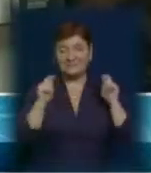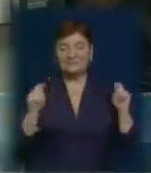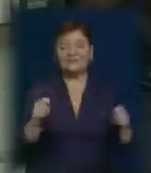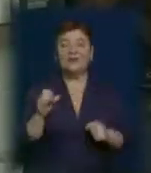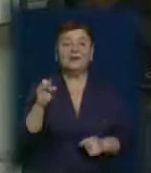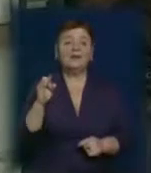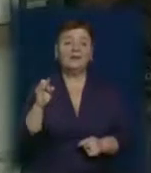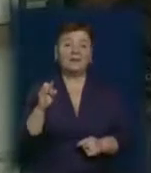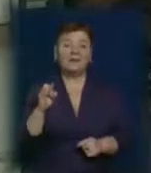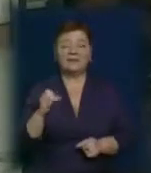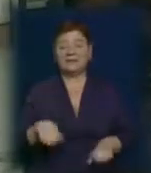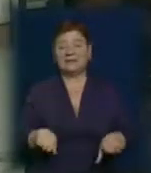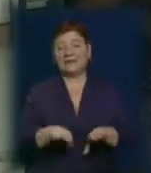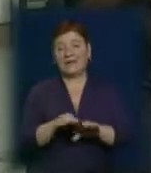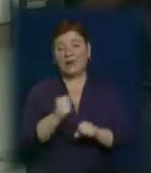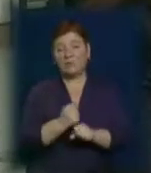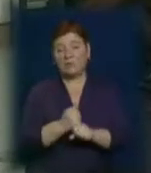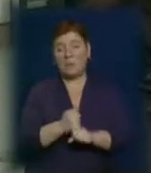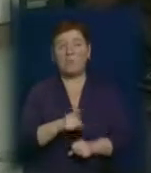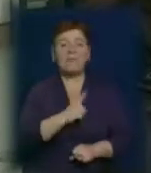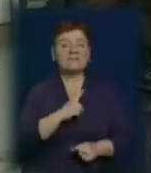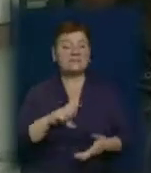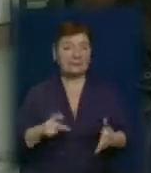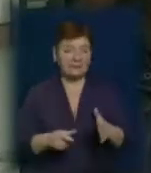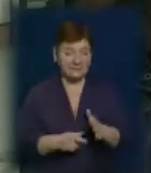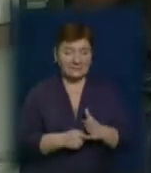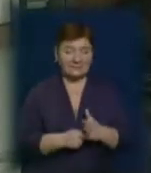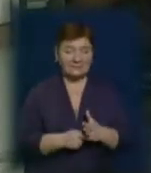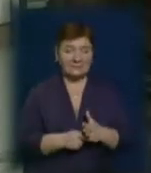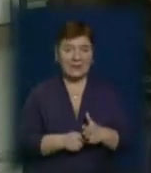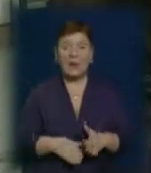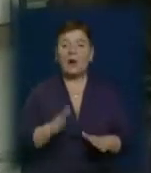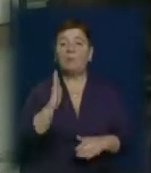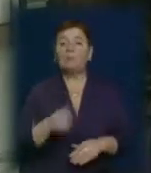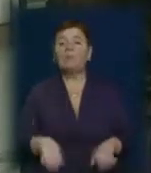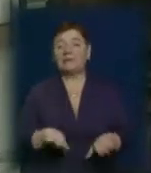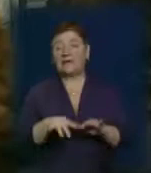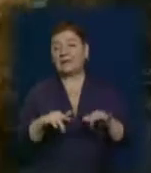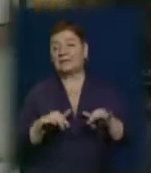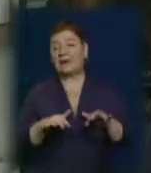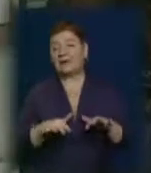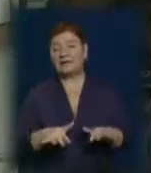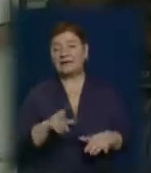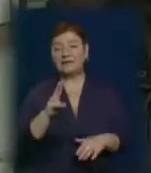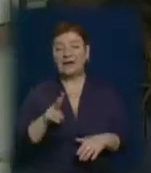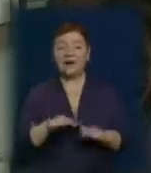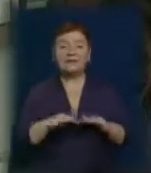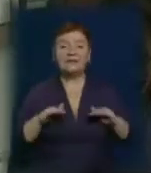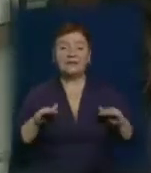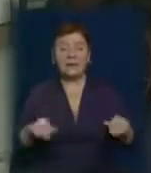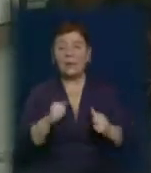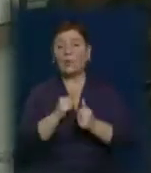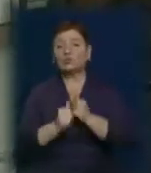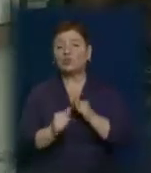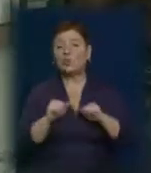і влаштовуємо також кілька майстер-класів. Наприклад, у нас буде такий унікальний захід для дітей, як кожен може виготовити